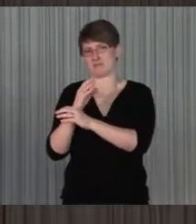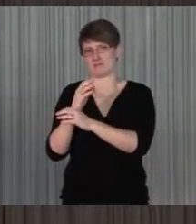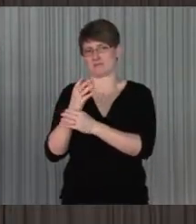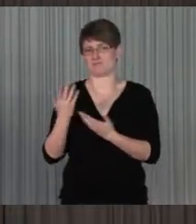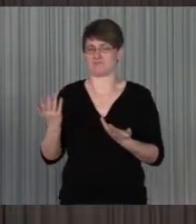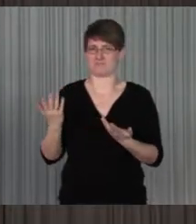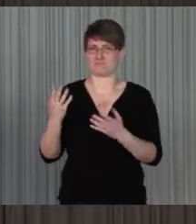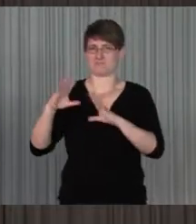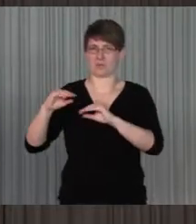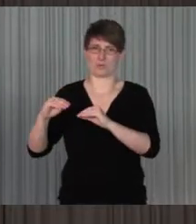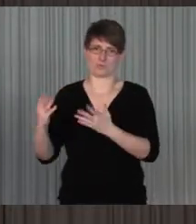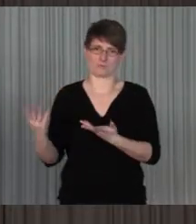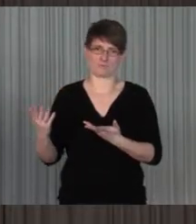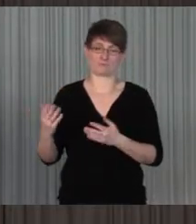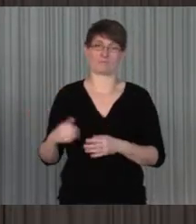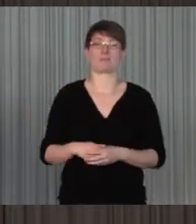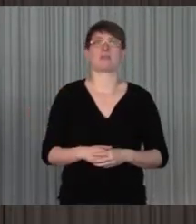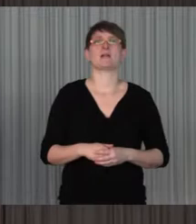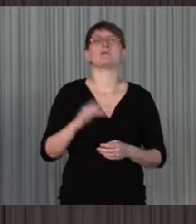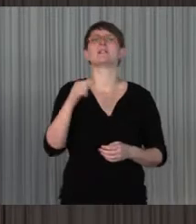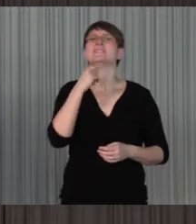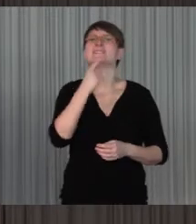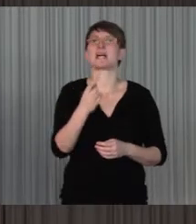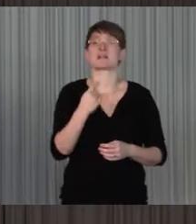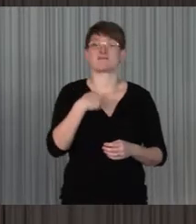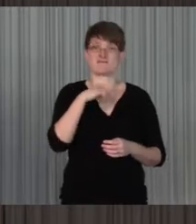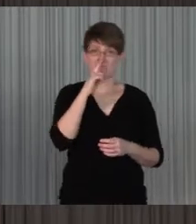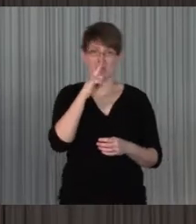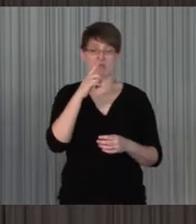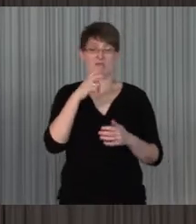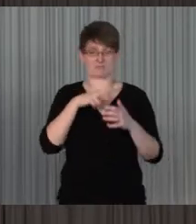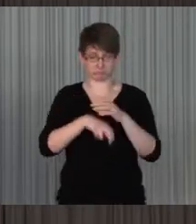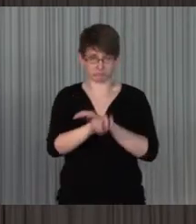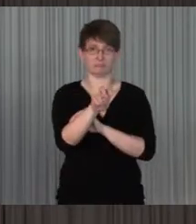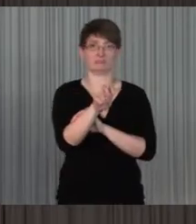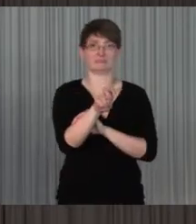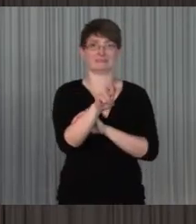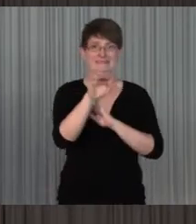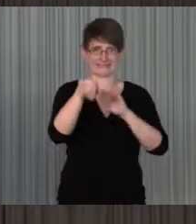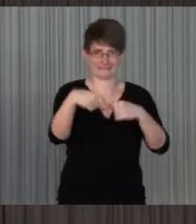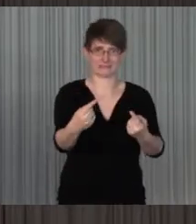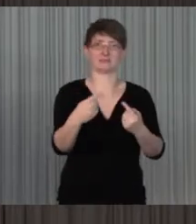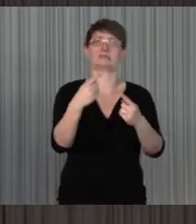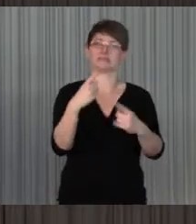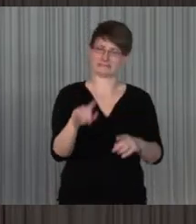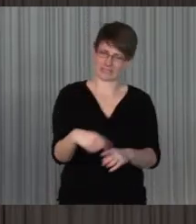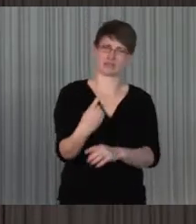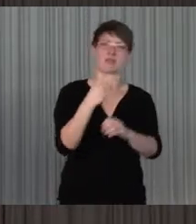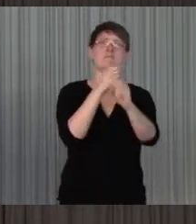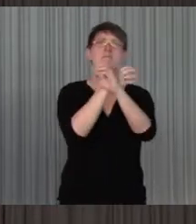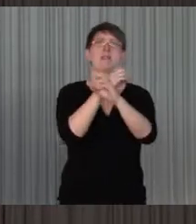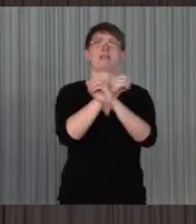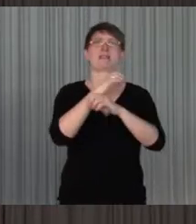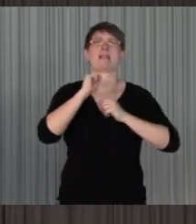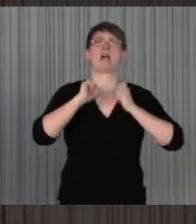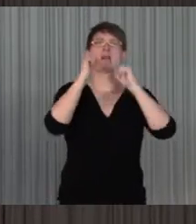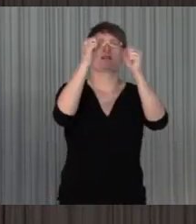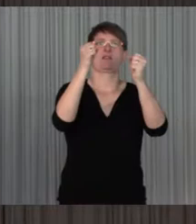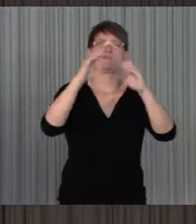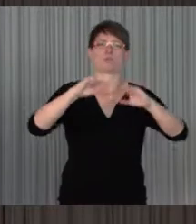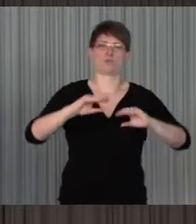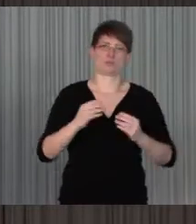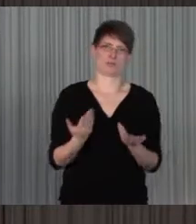Man kann aber sagen, wenn der Zugang erlangt wurde, dann werden digitale Medien auch durchaus sehr aktiv genutzt. und die